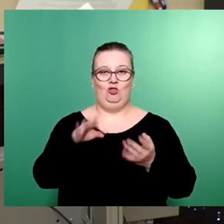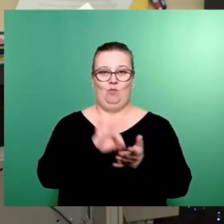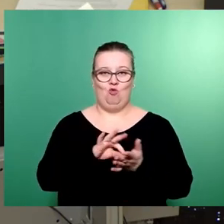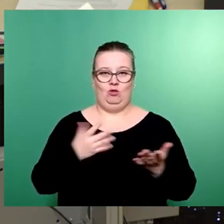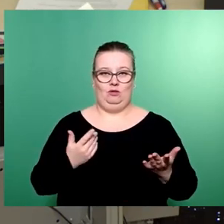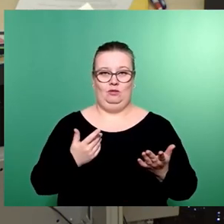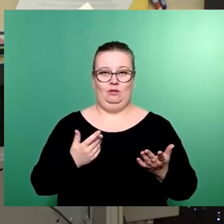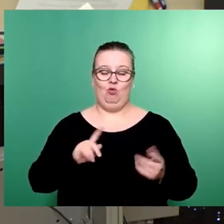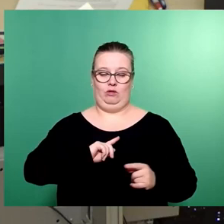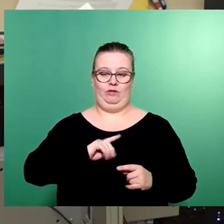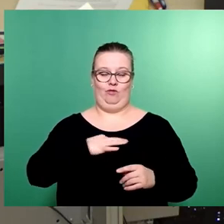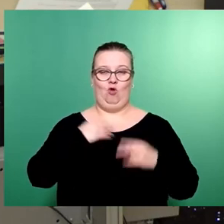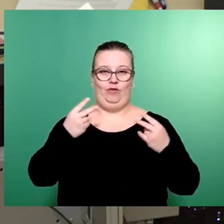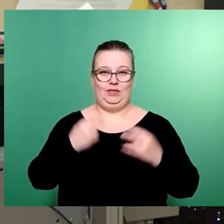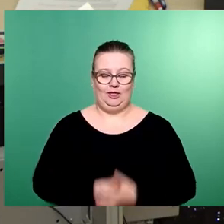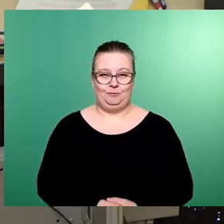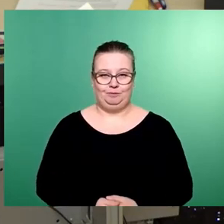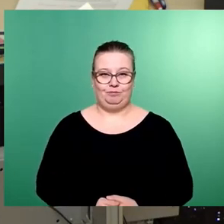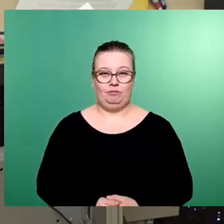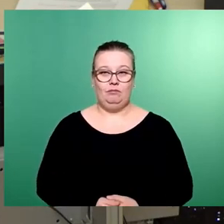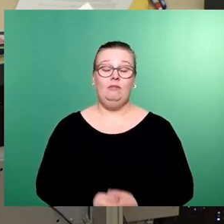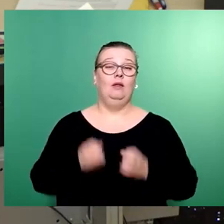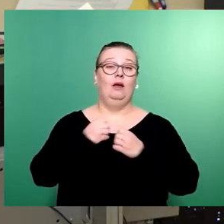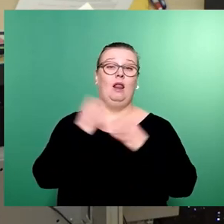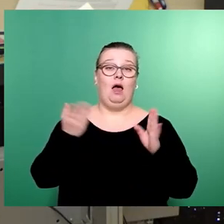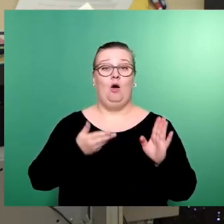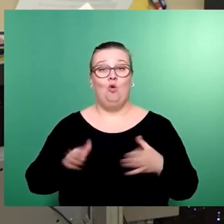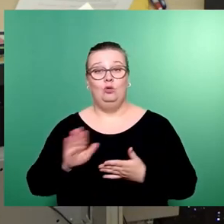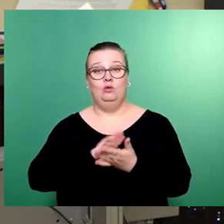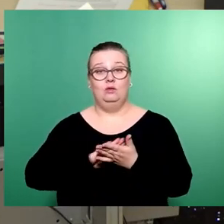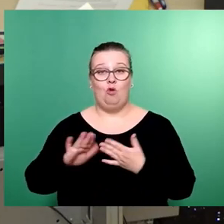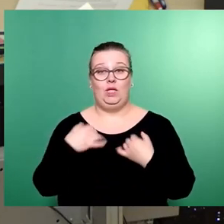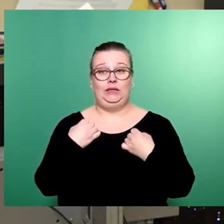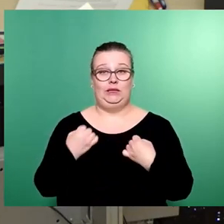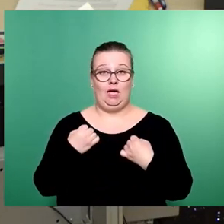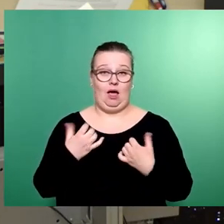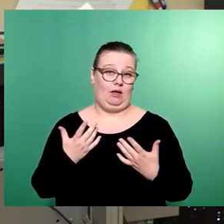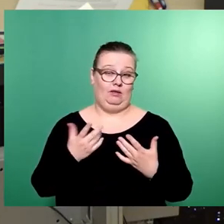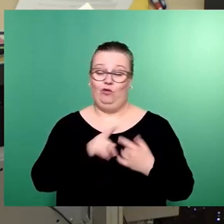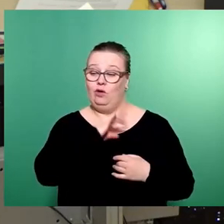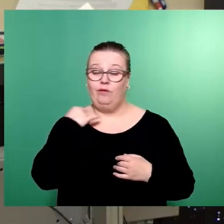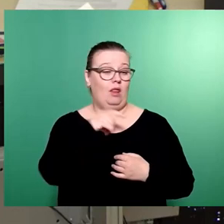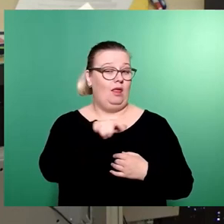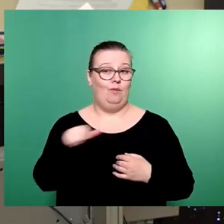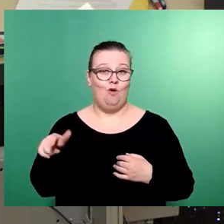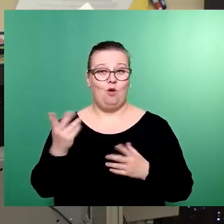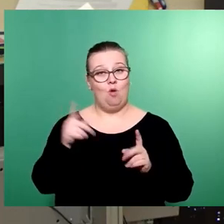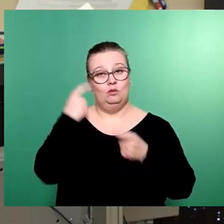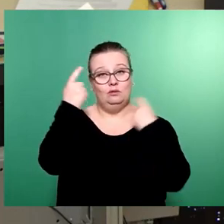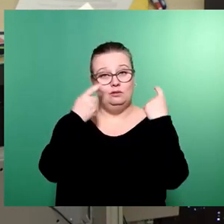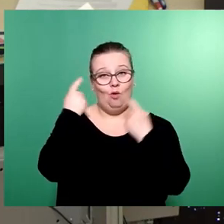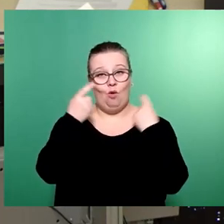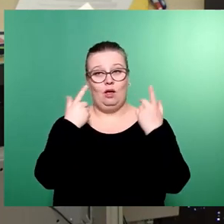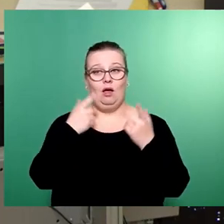uns am Herzen lag. Natürlich Ordnung, Sauberkeit, Sicherheit, ein Thema, was bei vielen Bürgern auf Sorge, aber auch